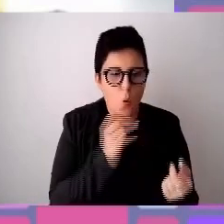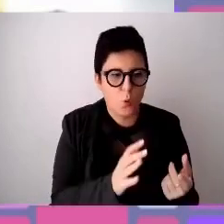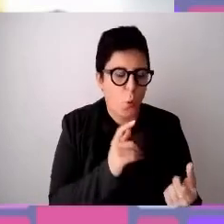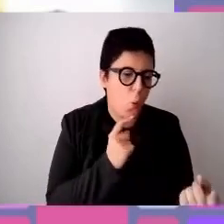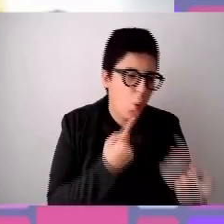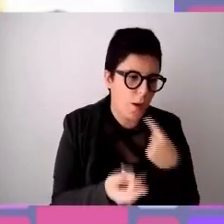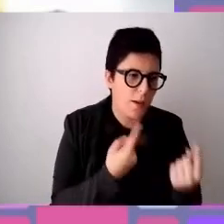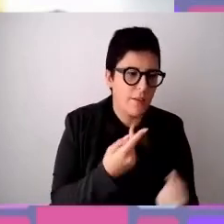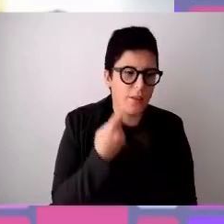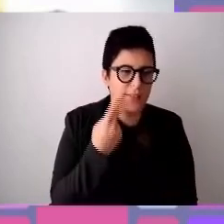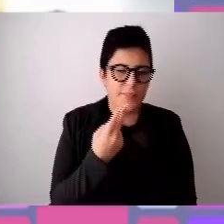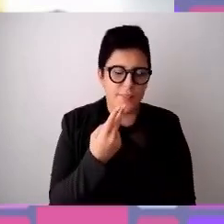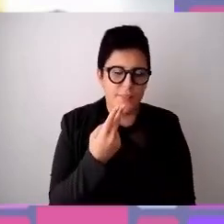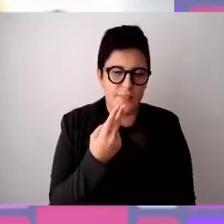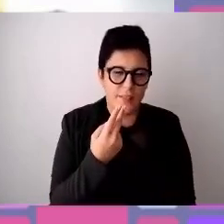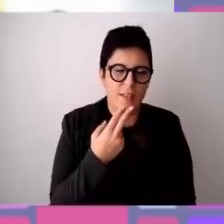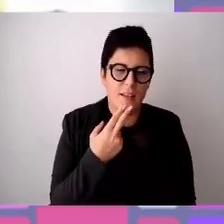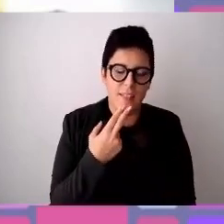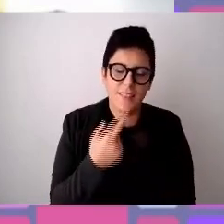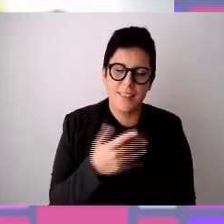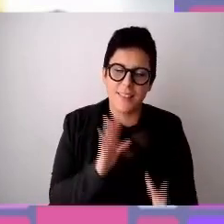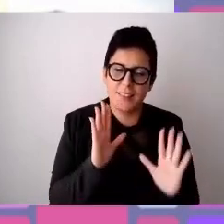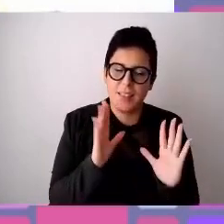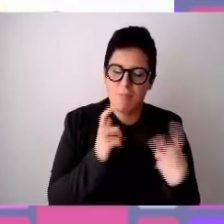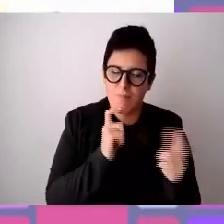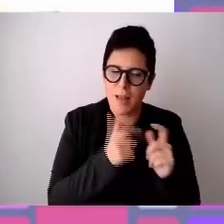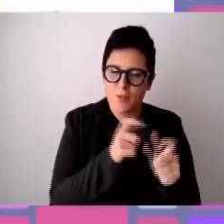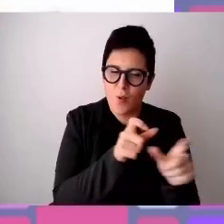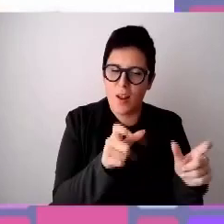vedo più costruttiva la persona il rapporto sempre con le persone